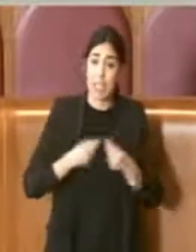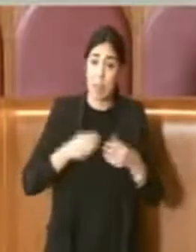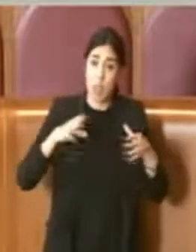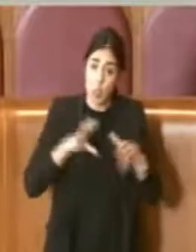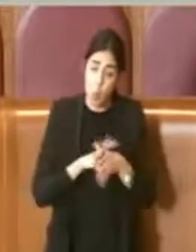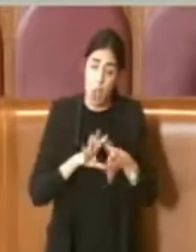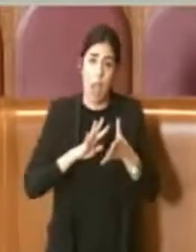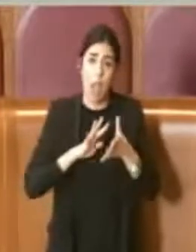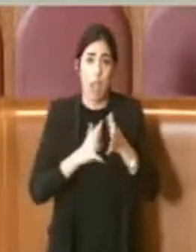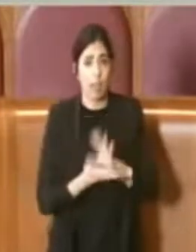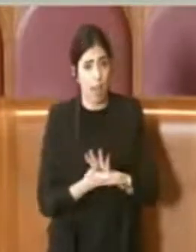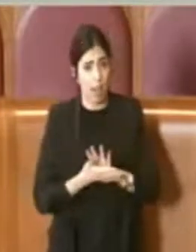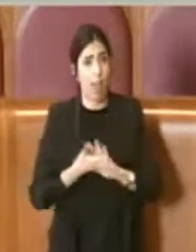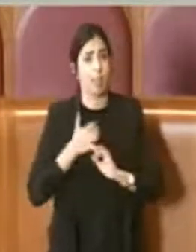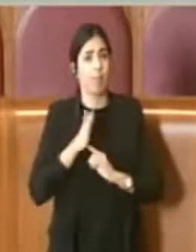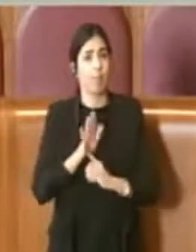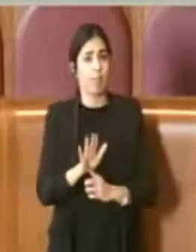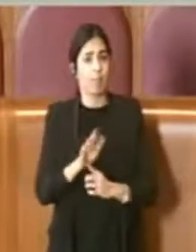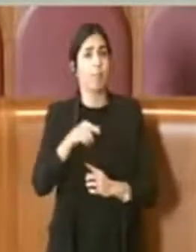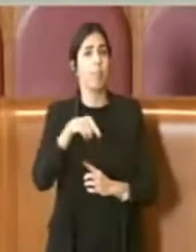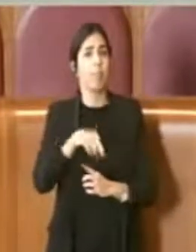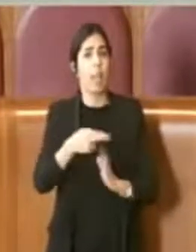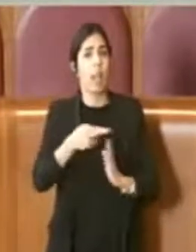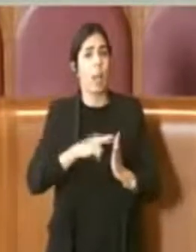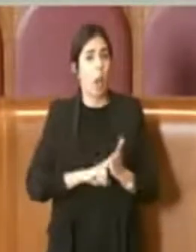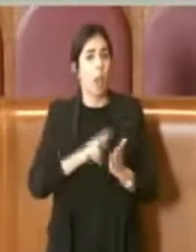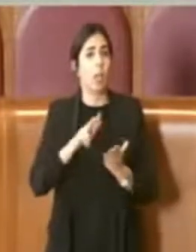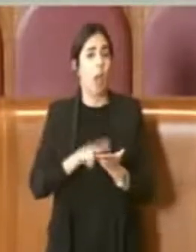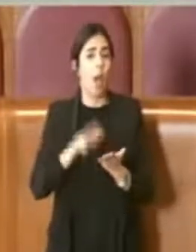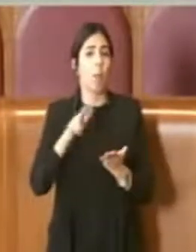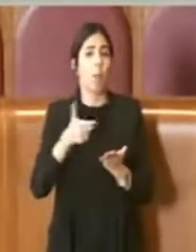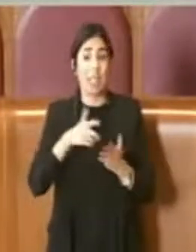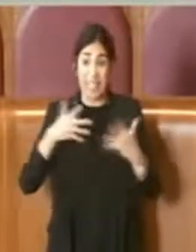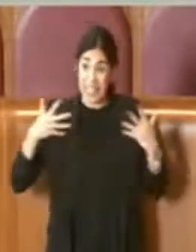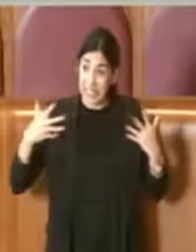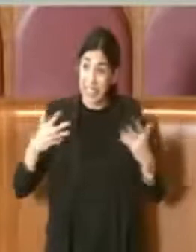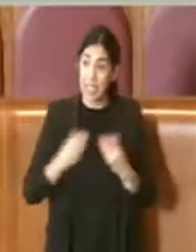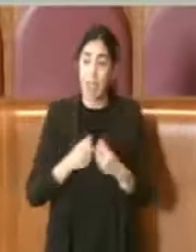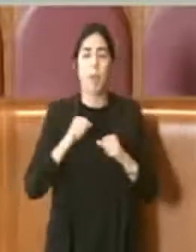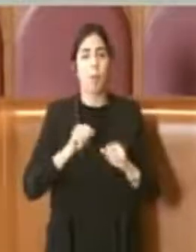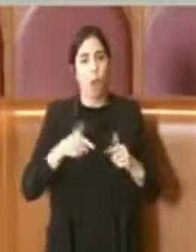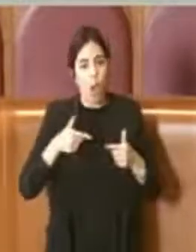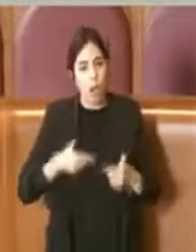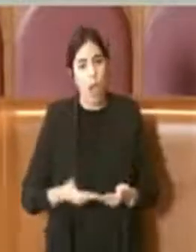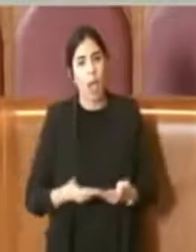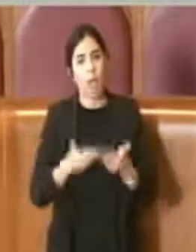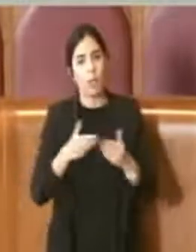tutti insieme faremo fare un passo enormemente avanti alla città di Roma. Grazie.